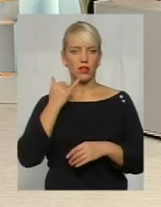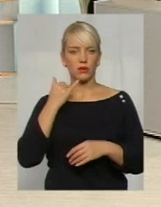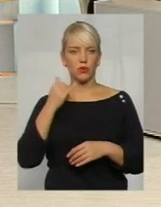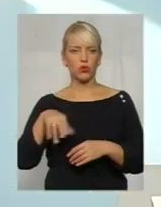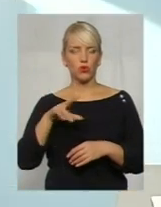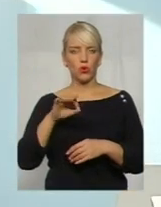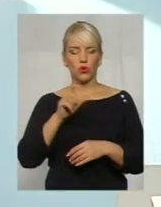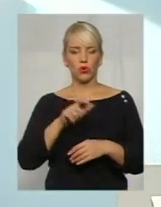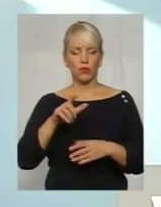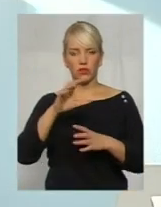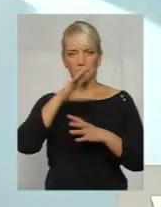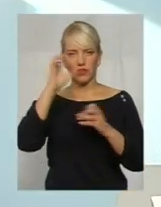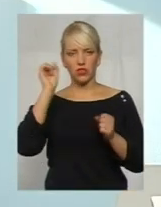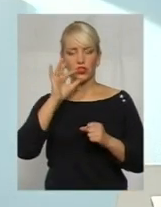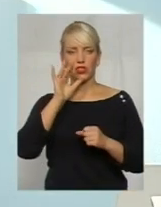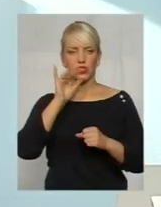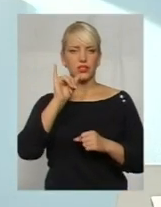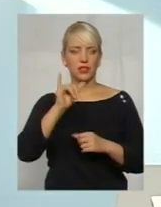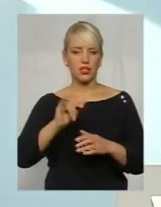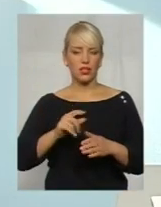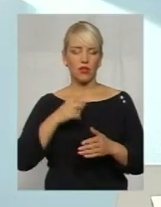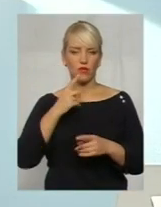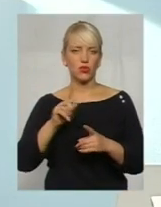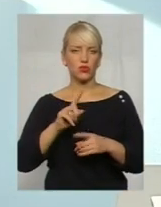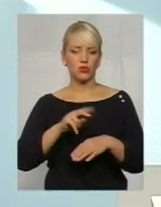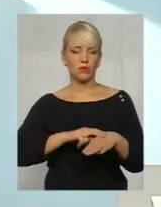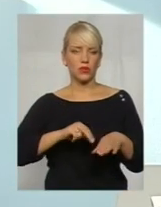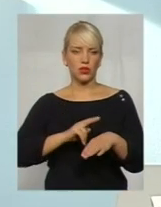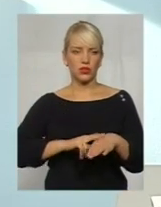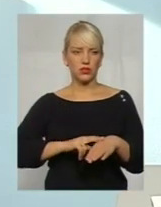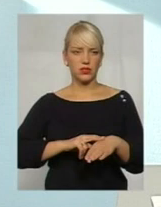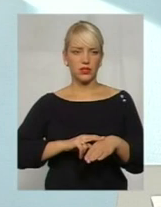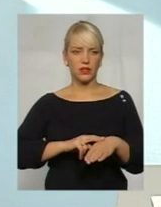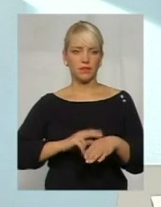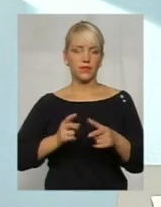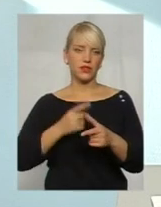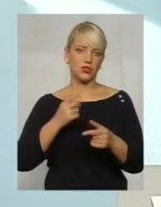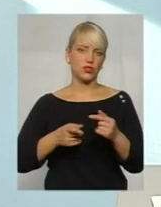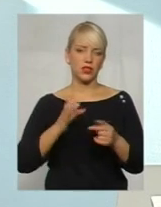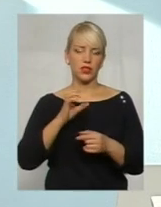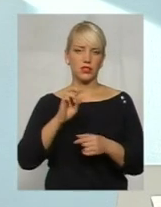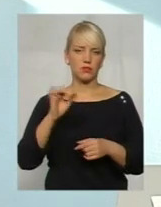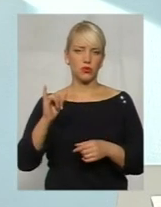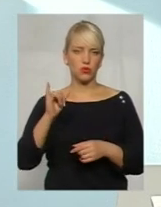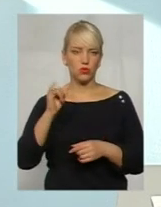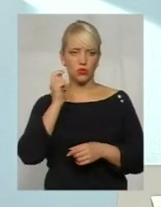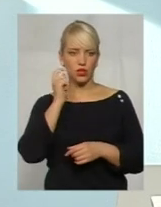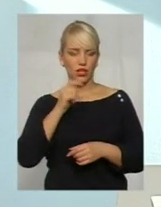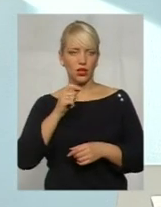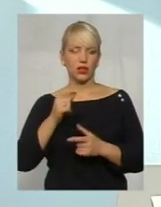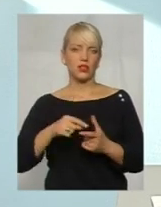правило, в нічний час і представляються працівниками правоохоронних органів, чи поліції, чи Служби безпеки України, чи